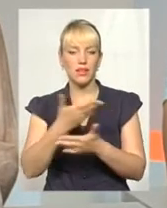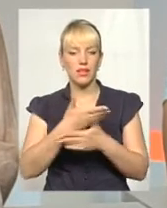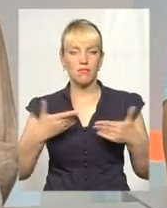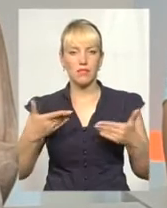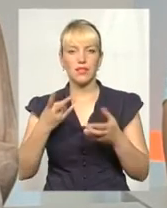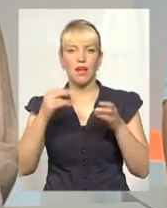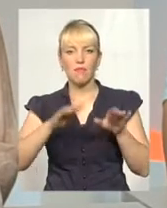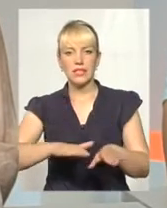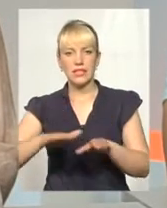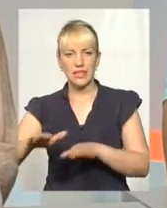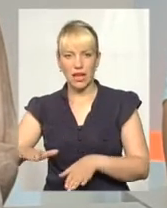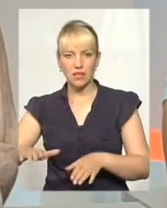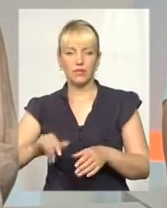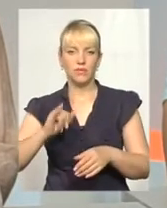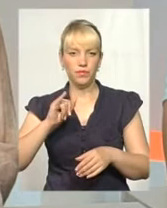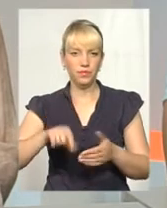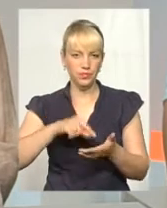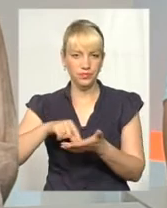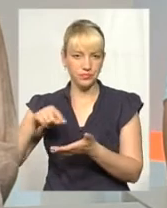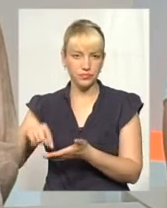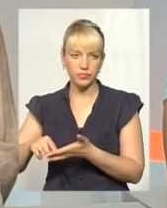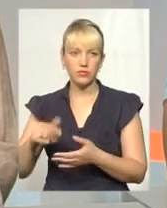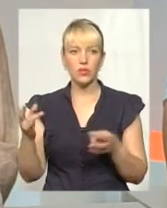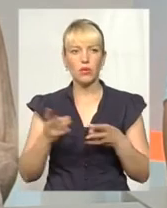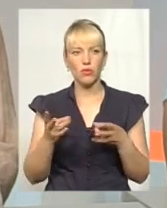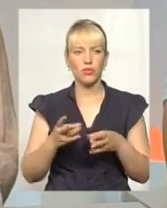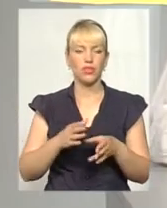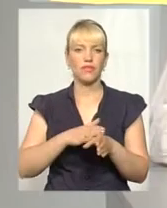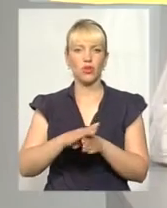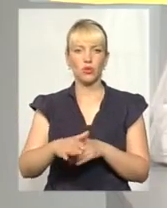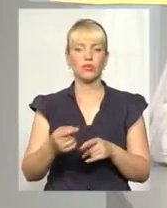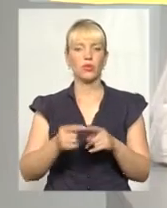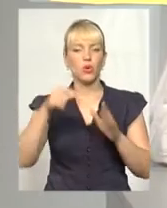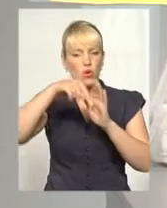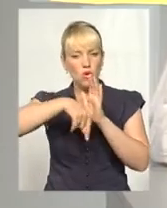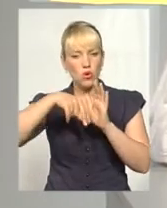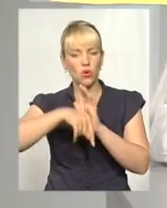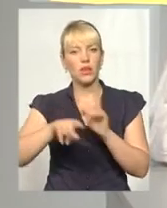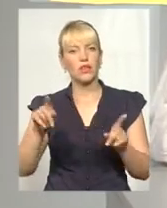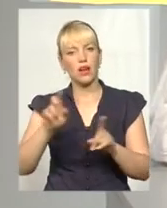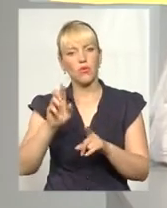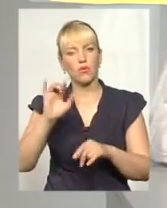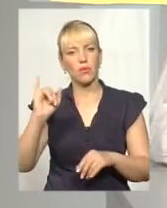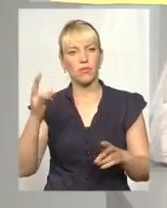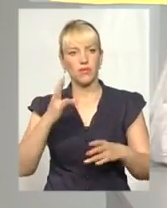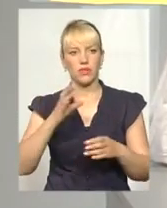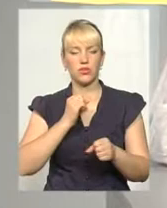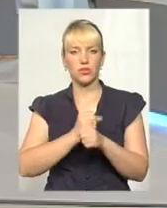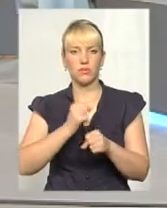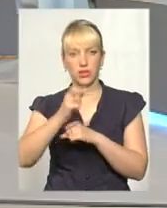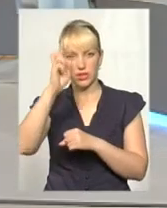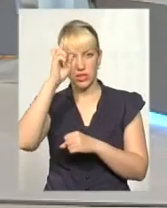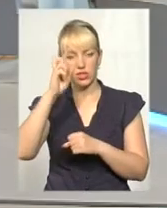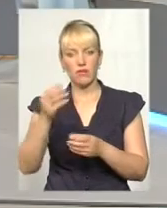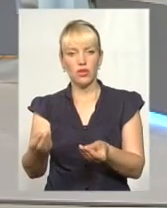змушені, ну, подекуди, скажімо так, виконувати ту роль, ту функцію, яку повинна була б зробити держава. Тобто, довести до нас